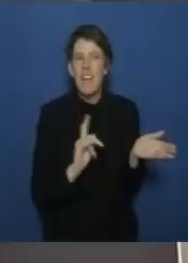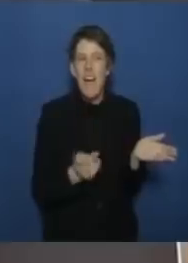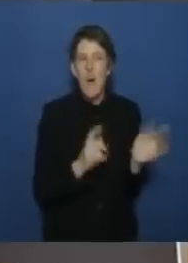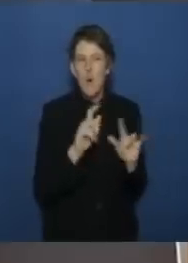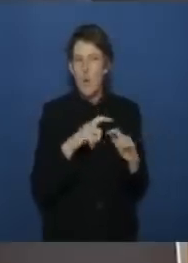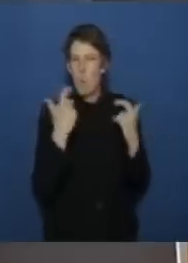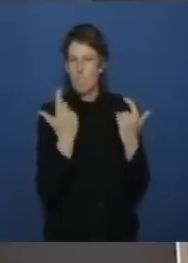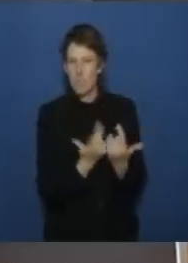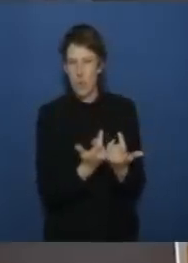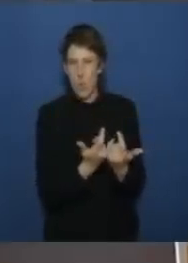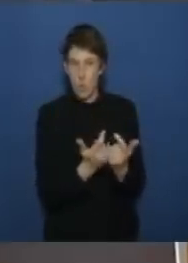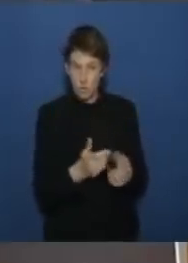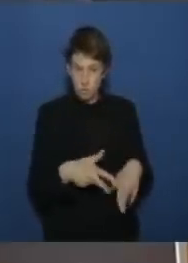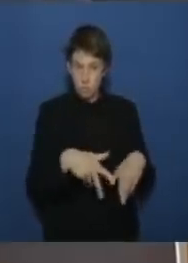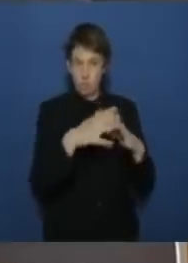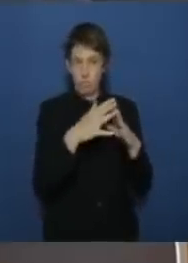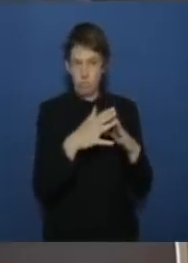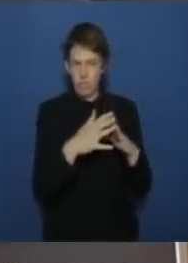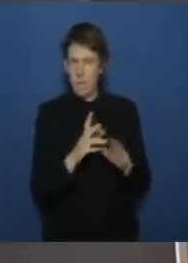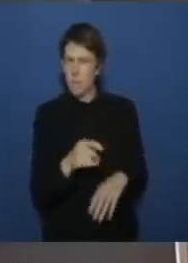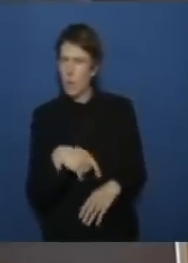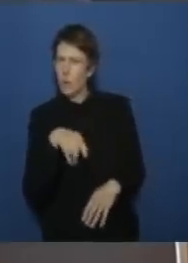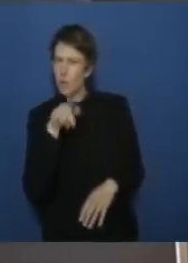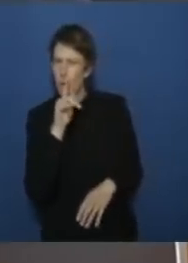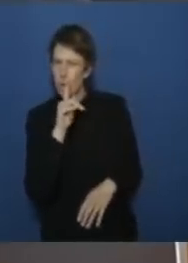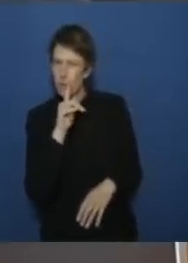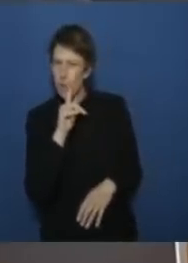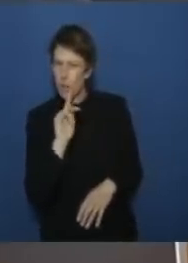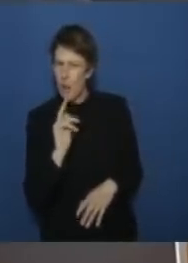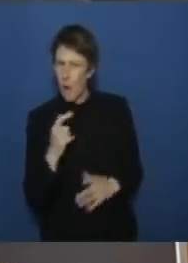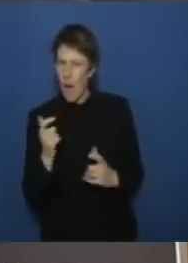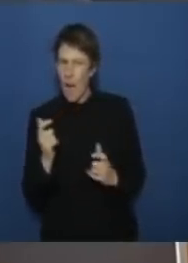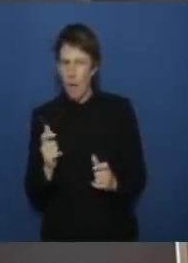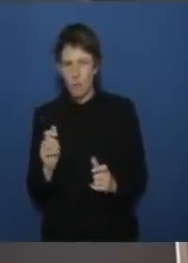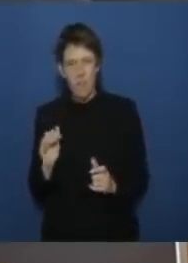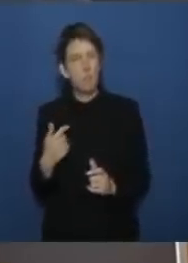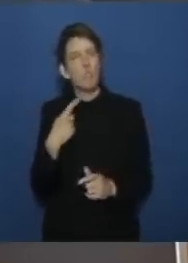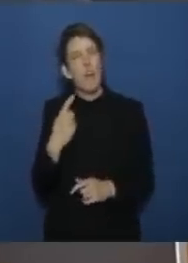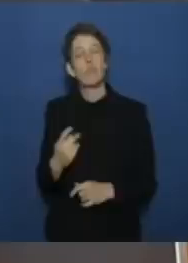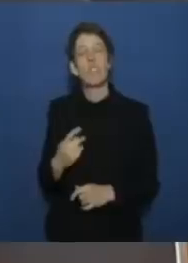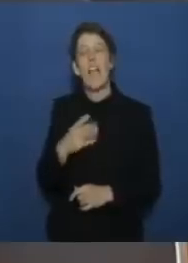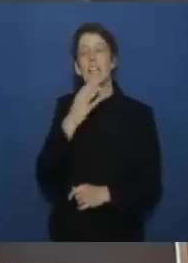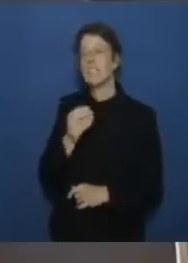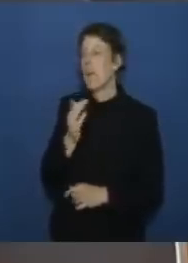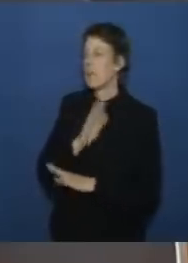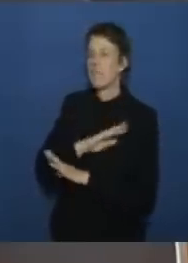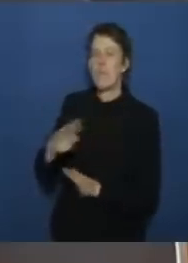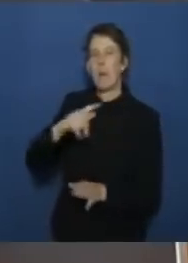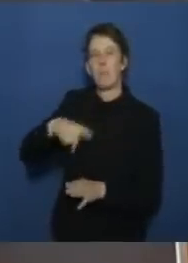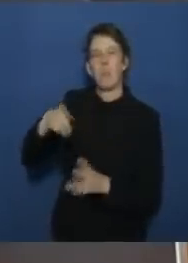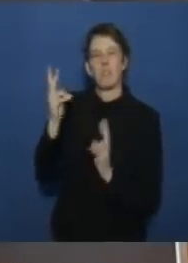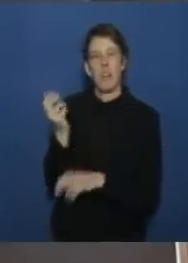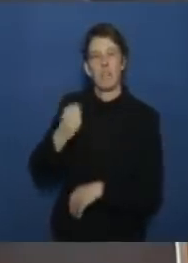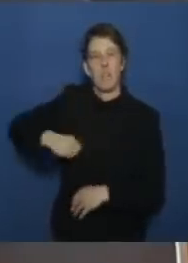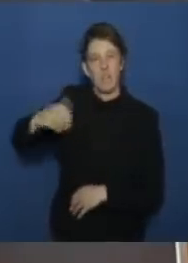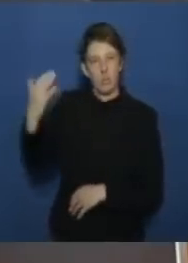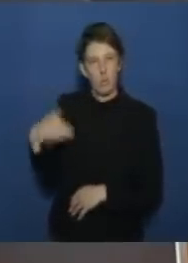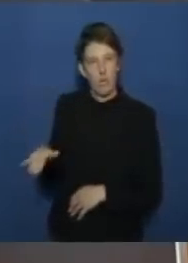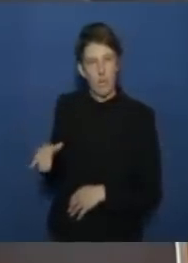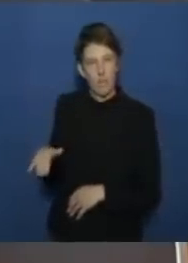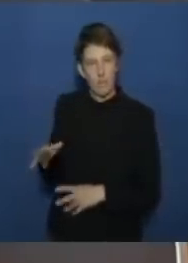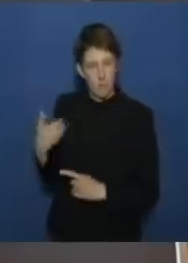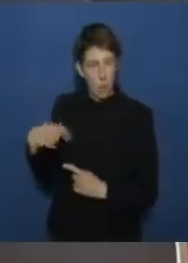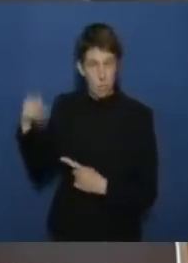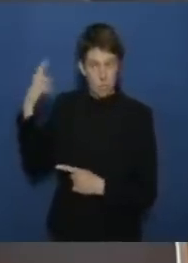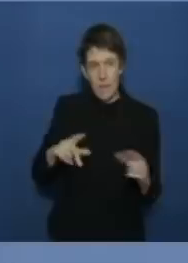kommission deutschland aus dass es auch seitens israel menschenrechtsverletzungen gegeben haben kann in dieser jüngsten spirale